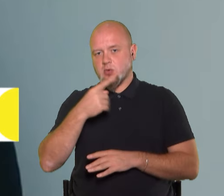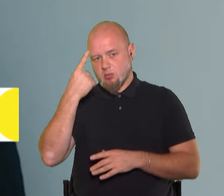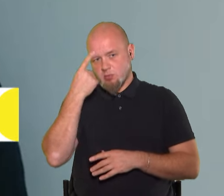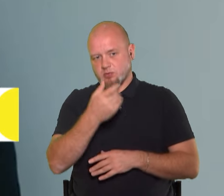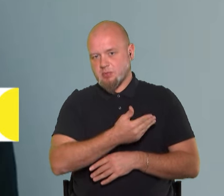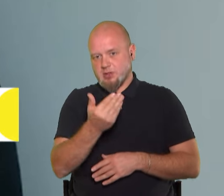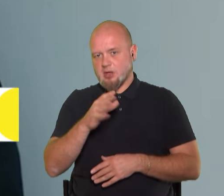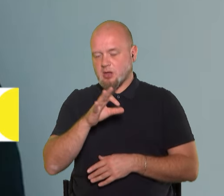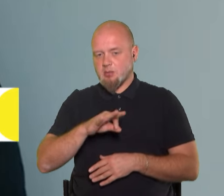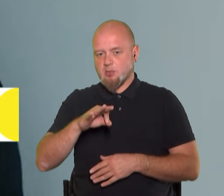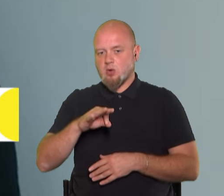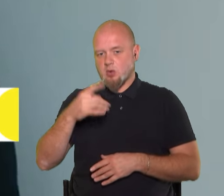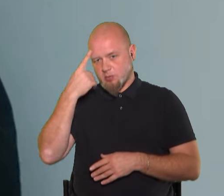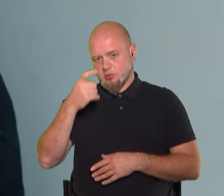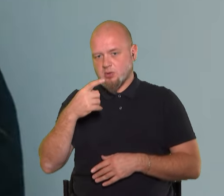про повідомлення НКЧХ,